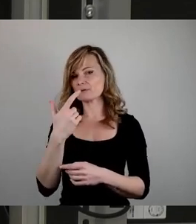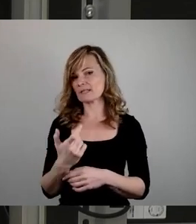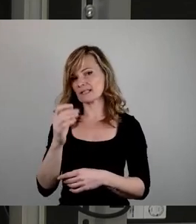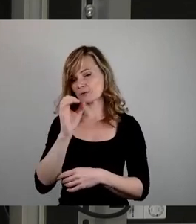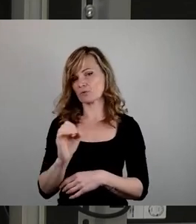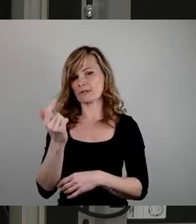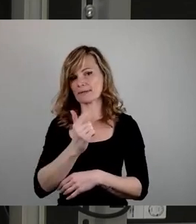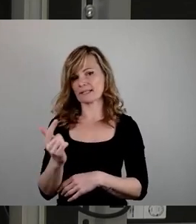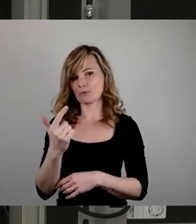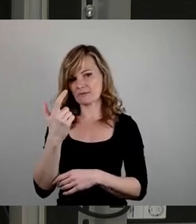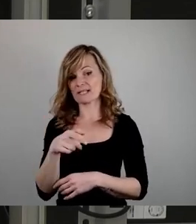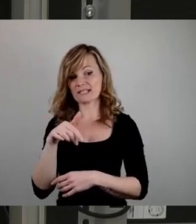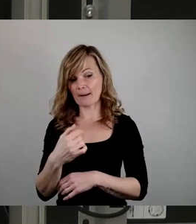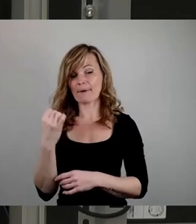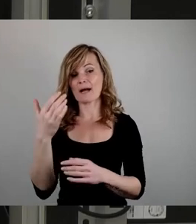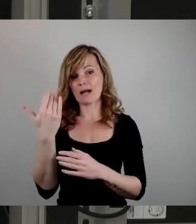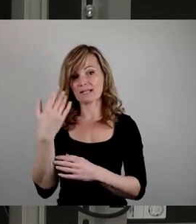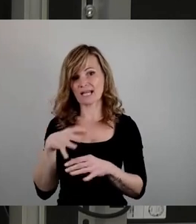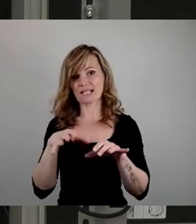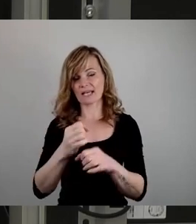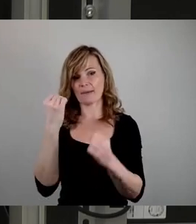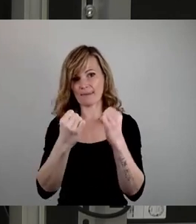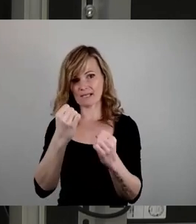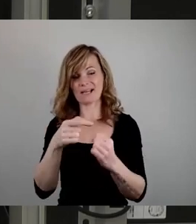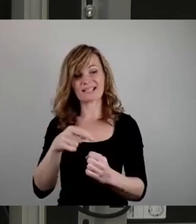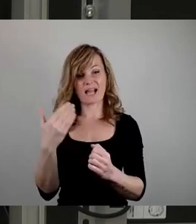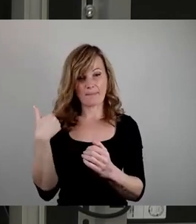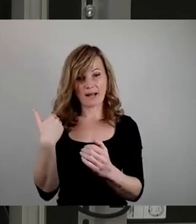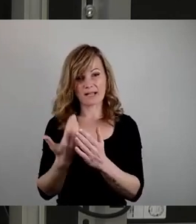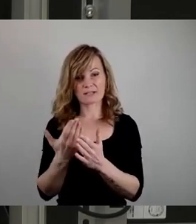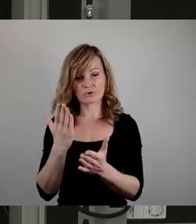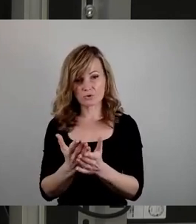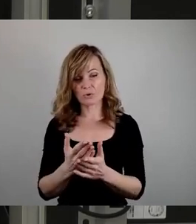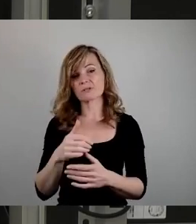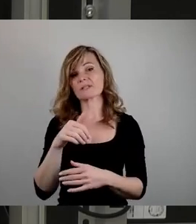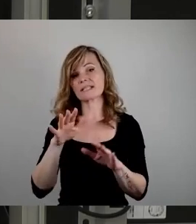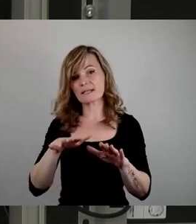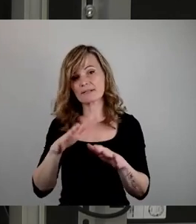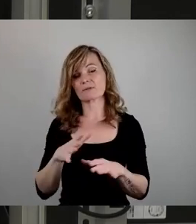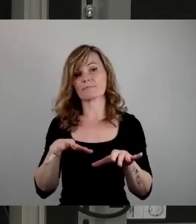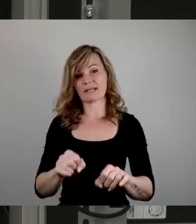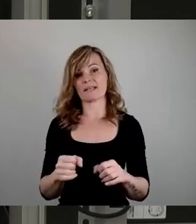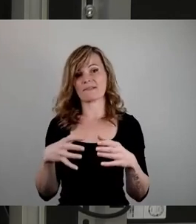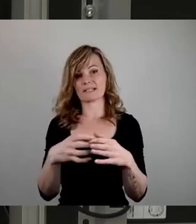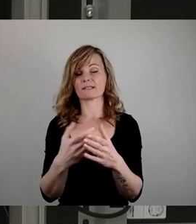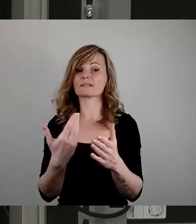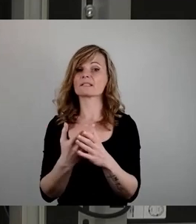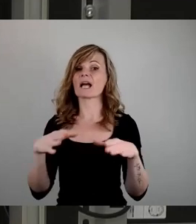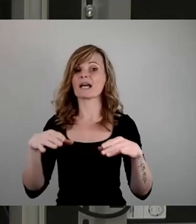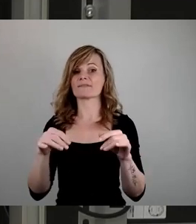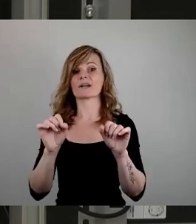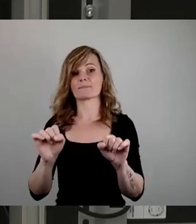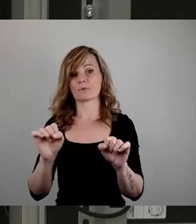2020 in Dresden der Islamismus manifestiert. Das könnte ein Anfang sein, nämlich der Anfang, dass das